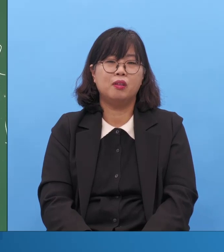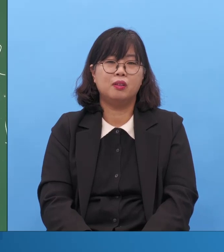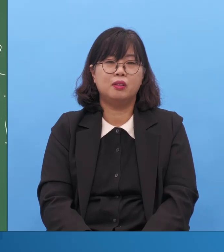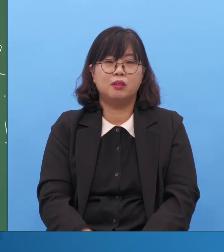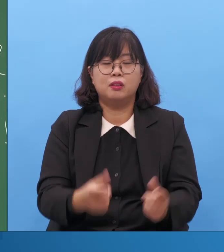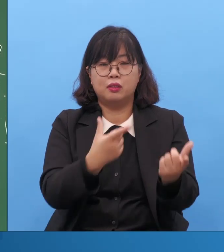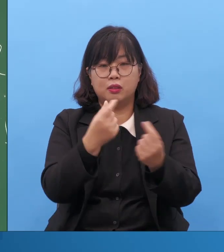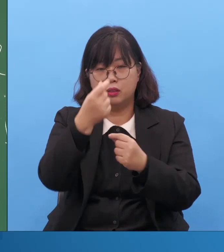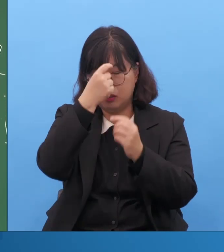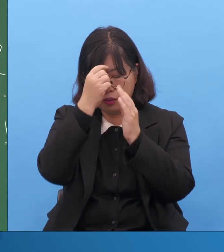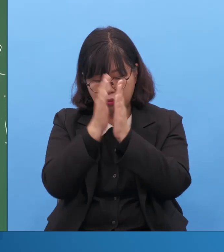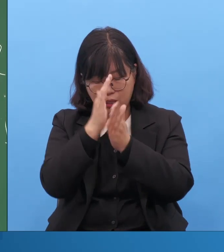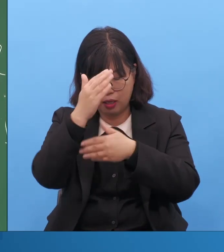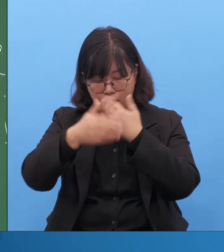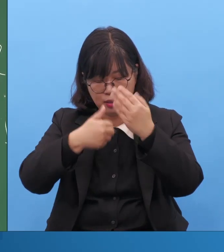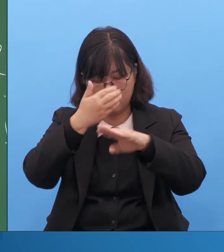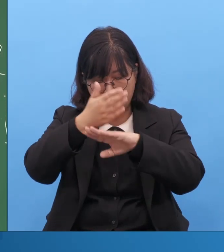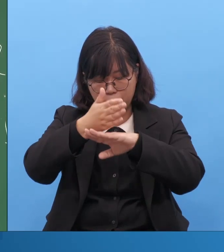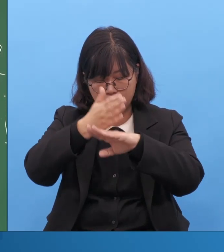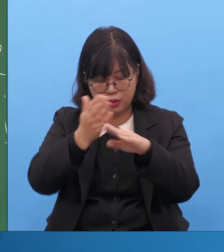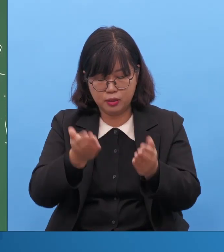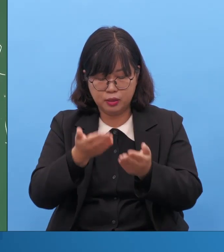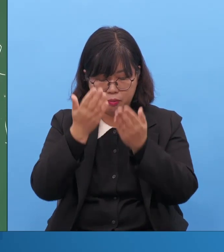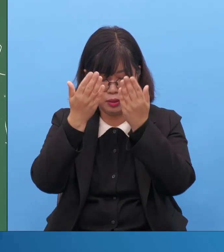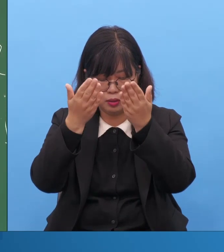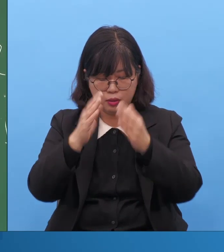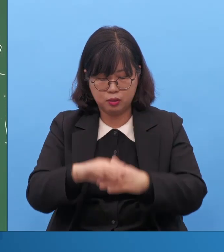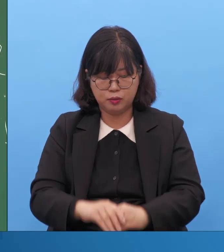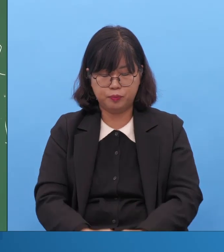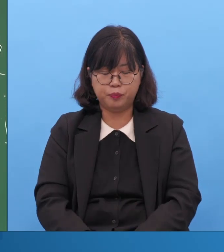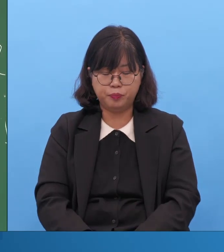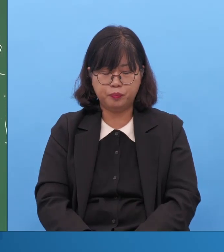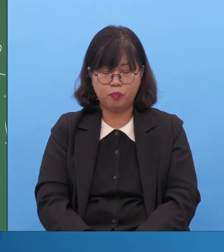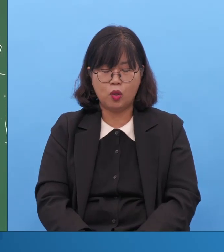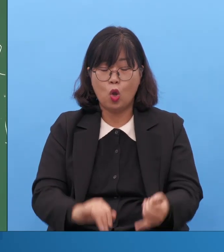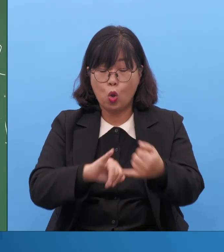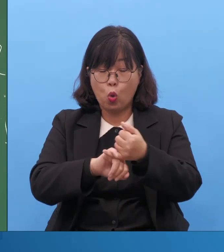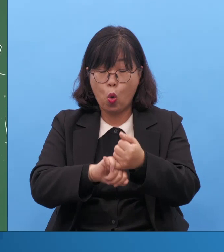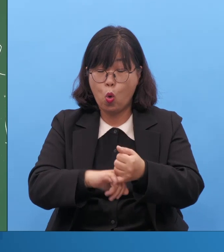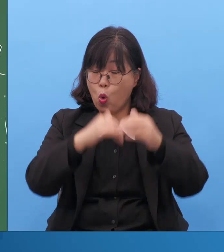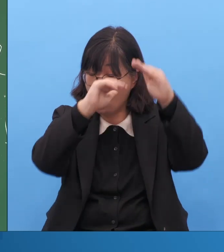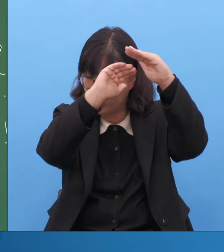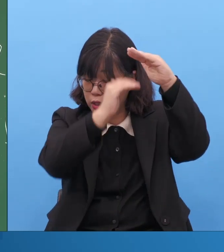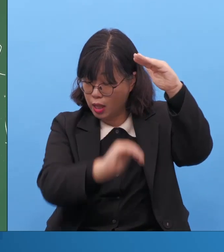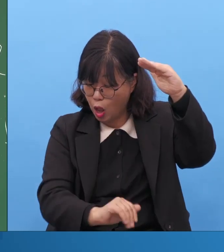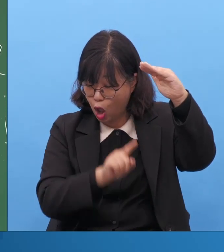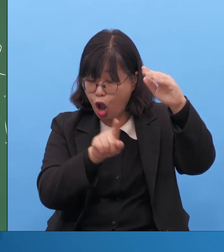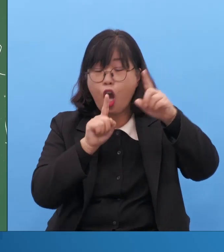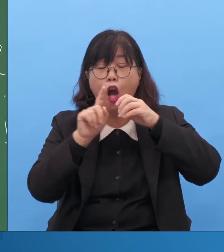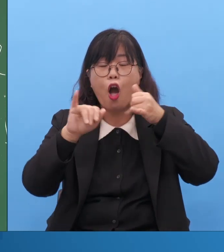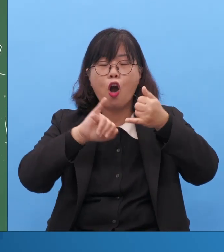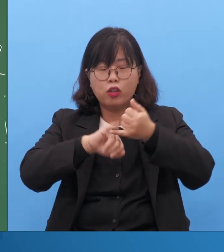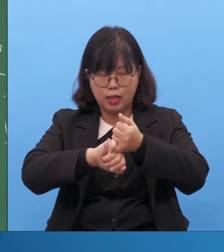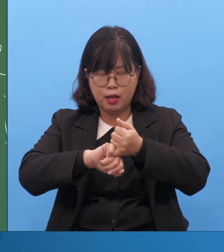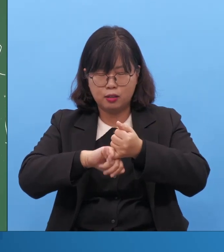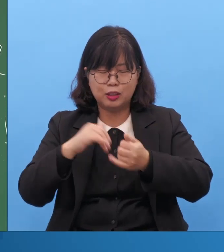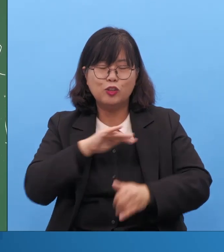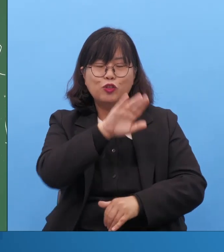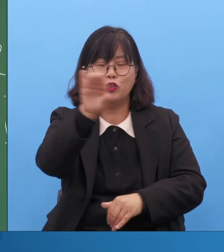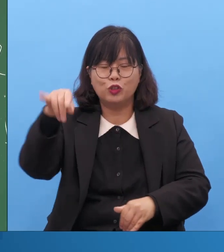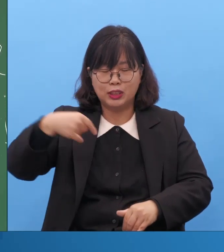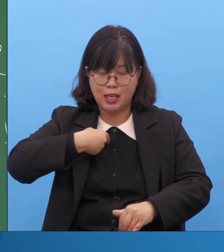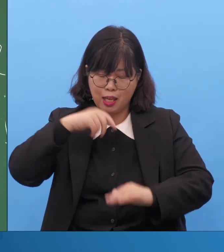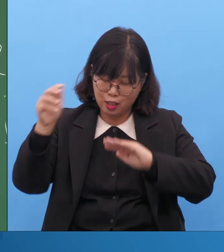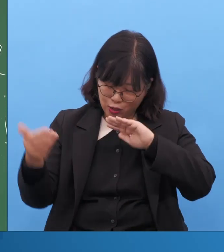기도하겠습니다. 하나님 감사드립니다. 꼭 이 은약이 우리에게 성취되기를 기도합니다.